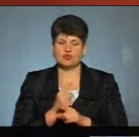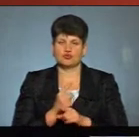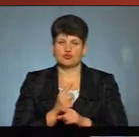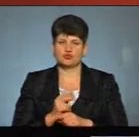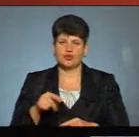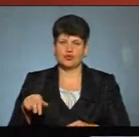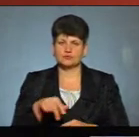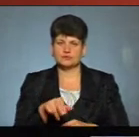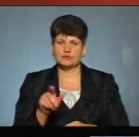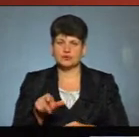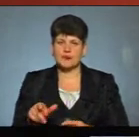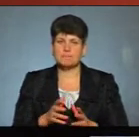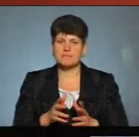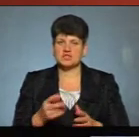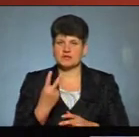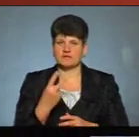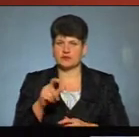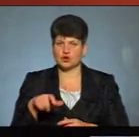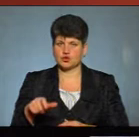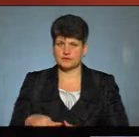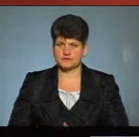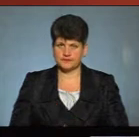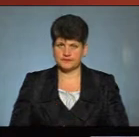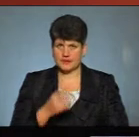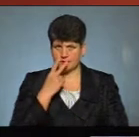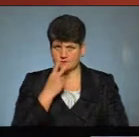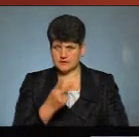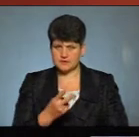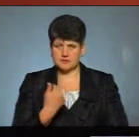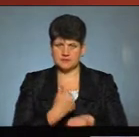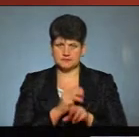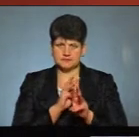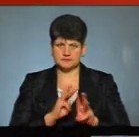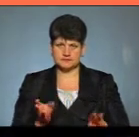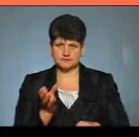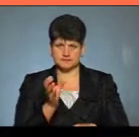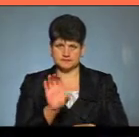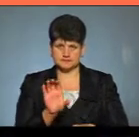двох осіб, каже прем'єр Денис Шмигаль. Дуємося його коментар, потім повернемося.